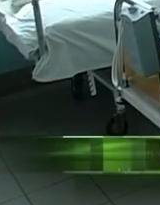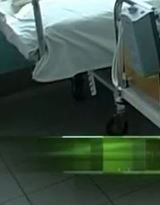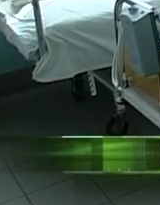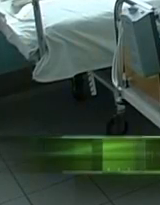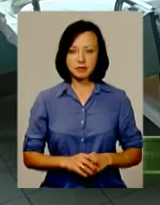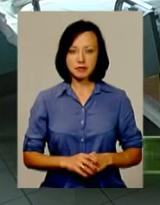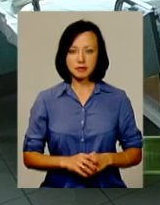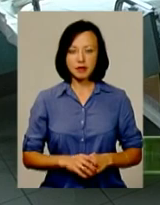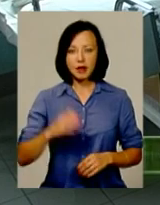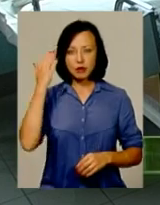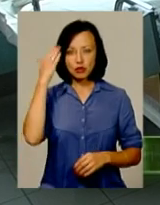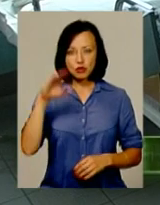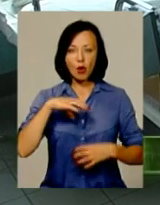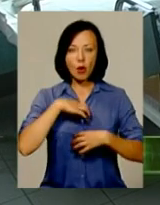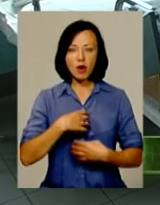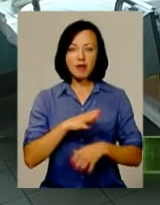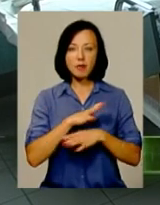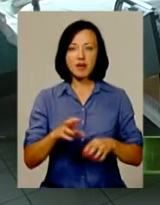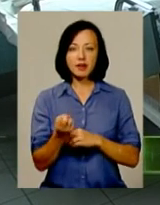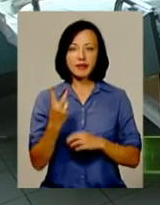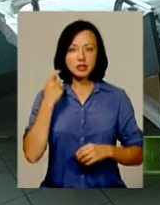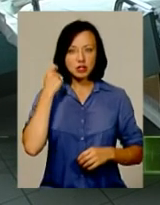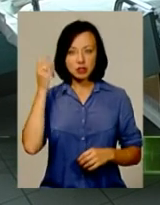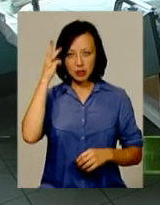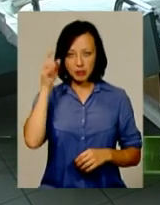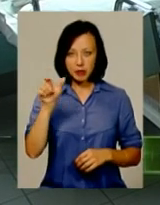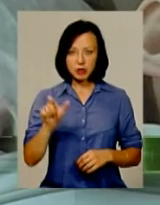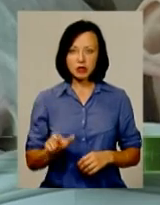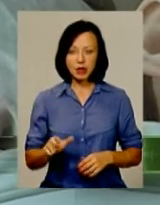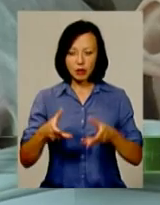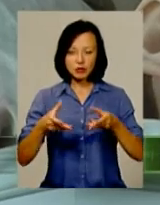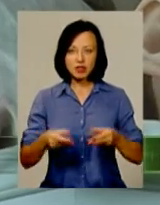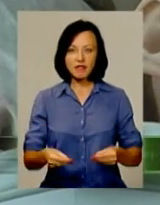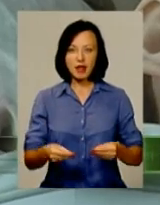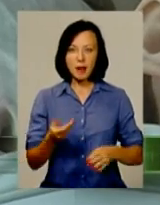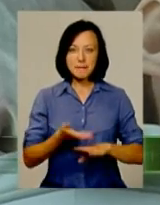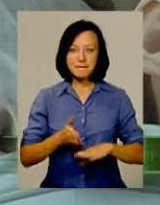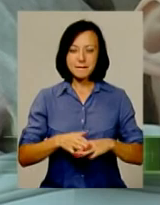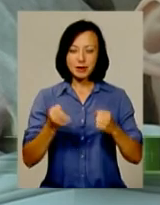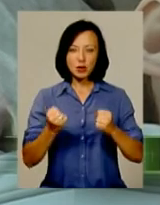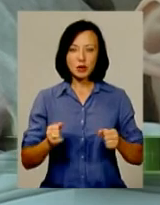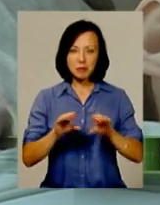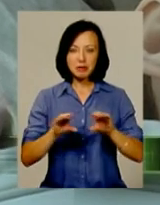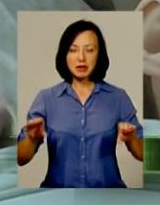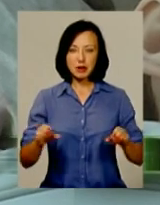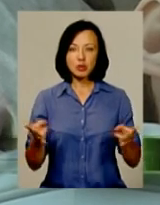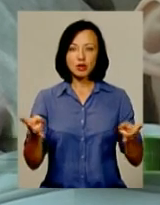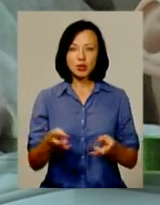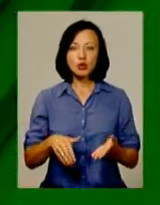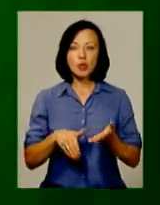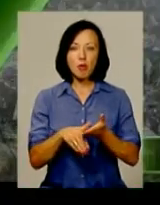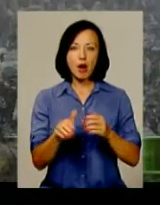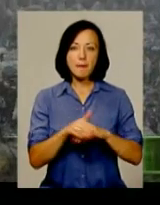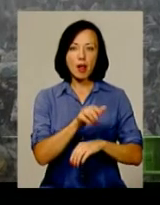Чужого горя не буває. 12-річний хмельничанин, котрого розчавила бетонна плита, потребує допомоги благодійників.